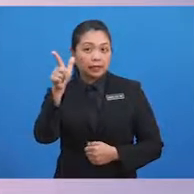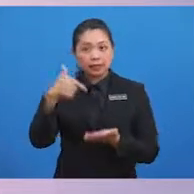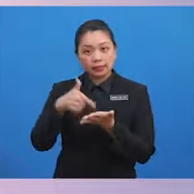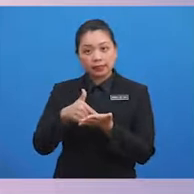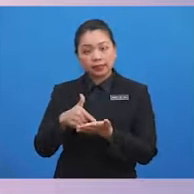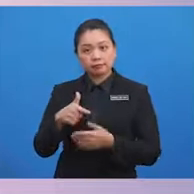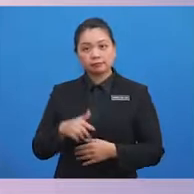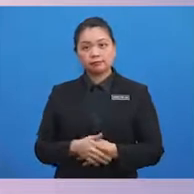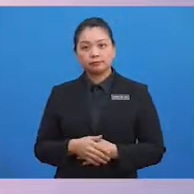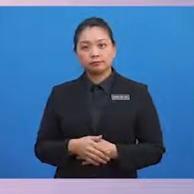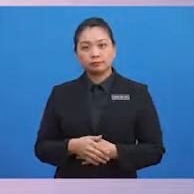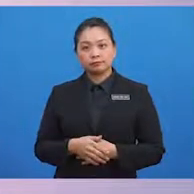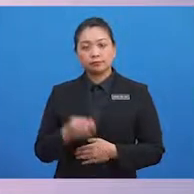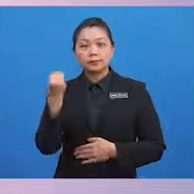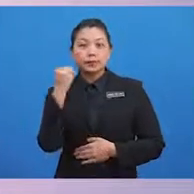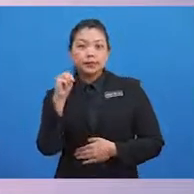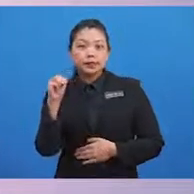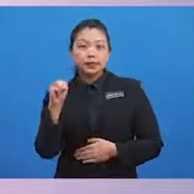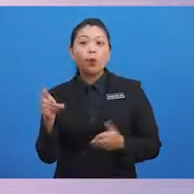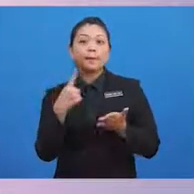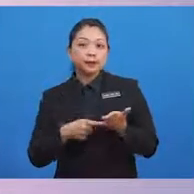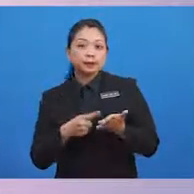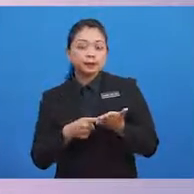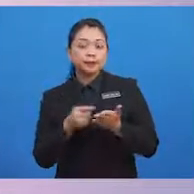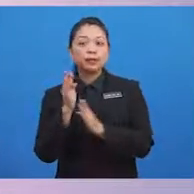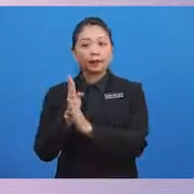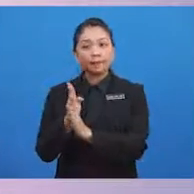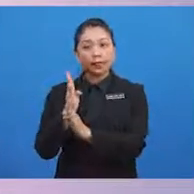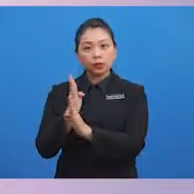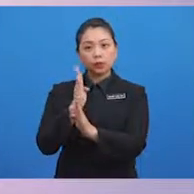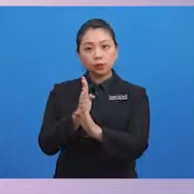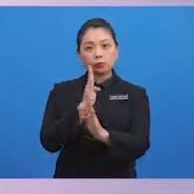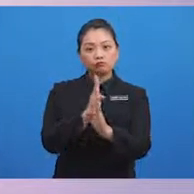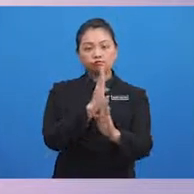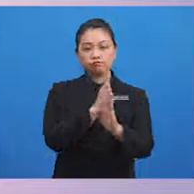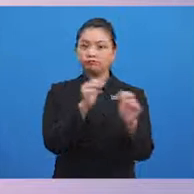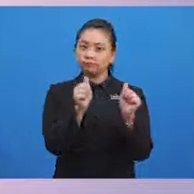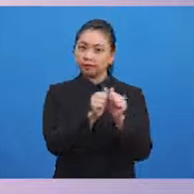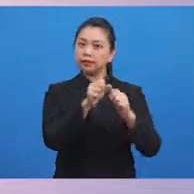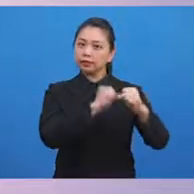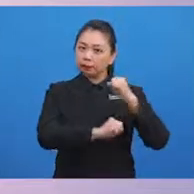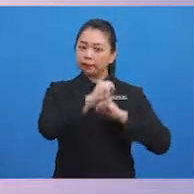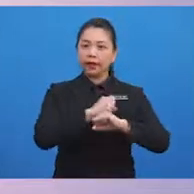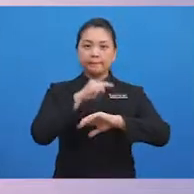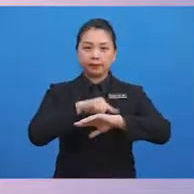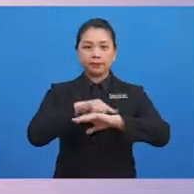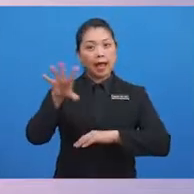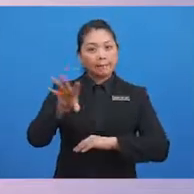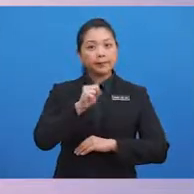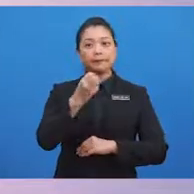Mereka beratur dengan sopan semasa mengambil makanan.